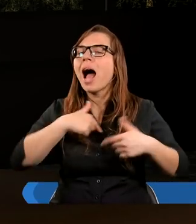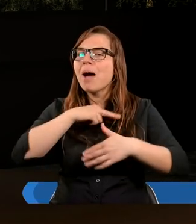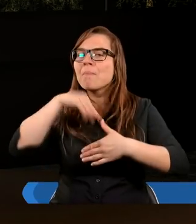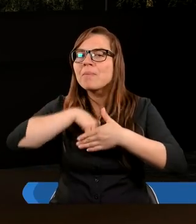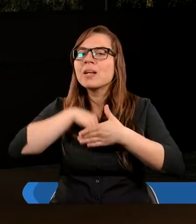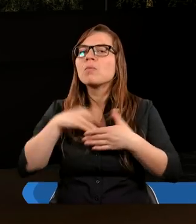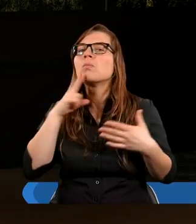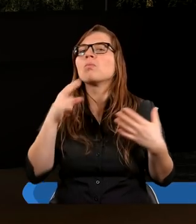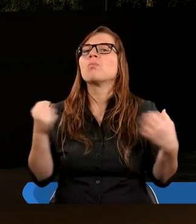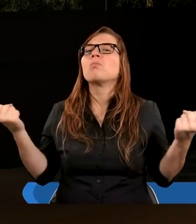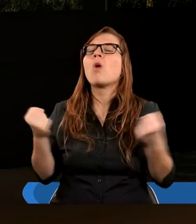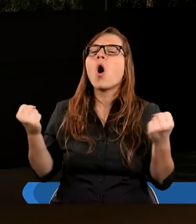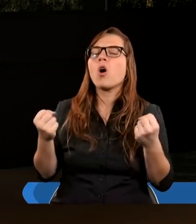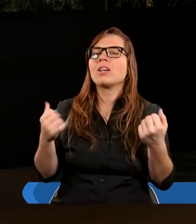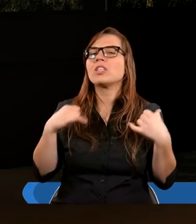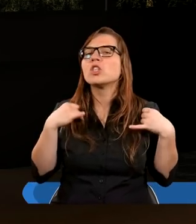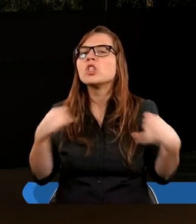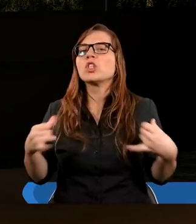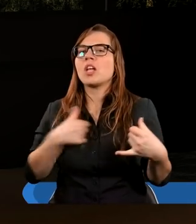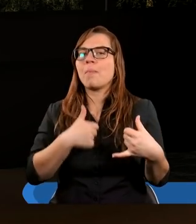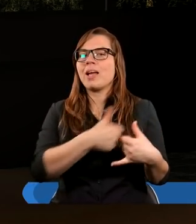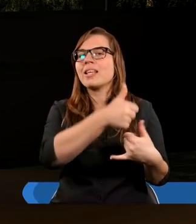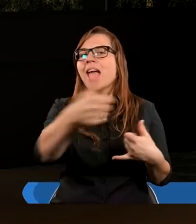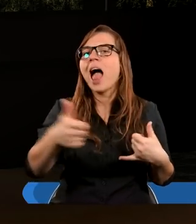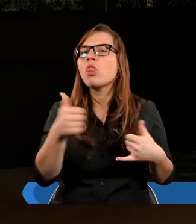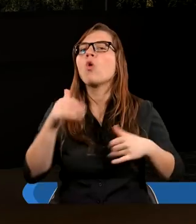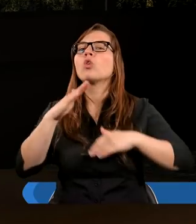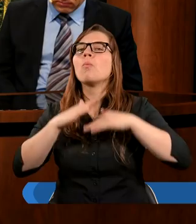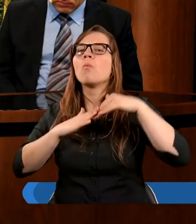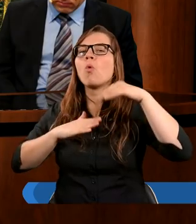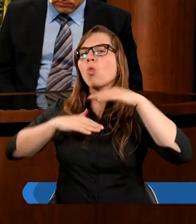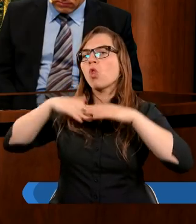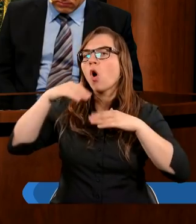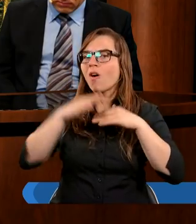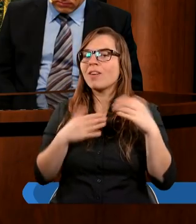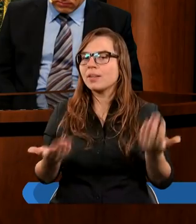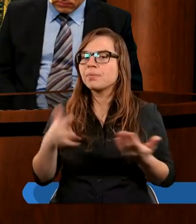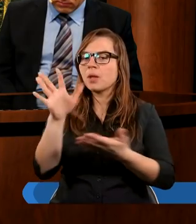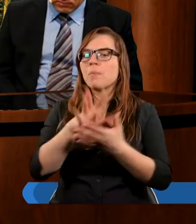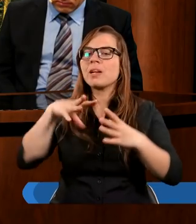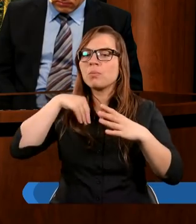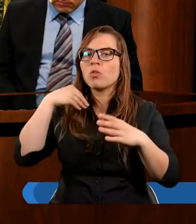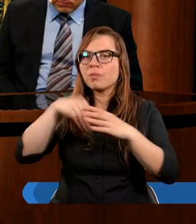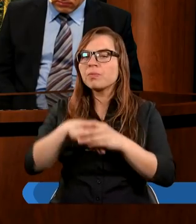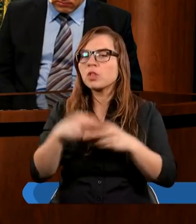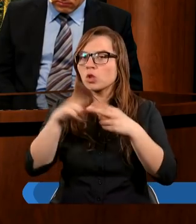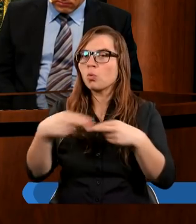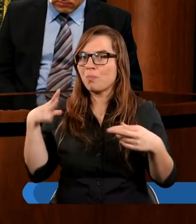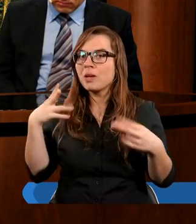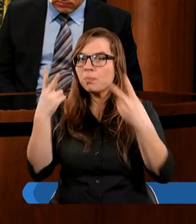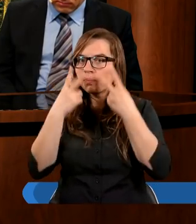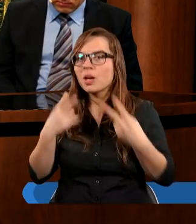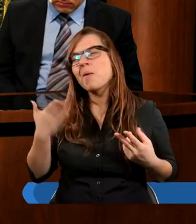mocy ani siły, żeby tą wspólnotę budować. Ten tekst biblijny, który przed chwilą był